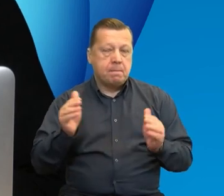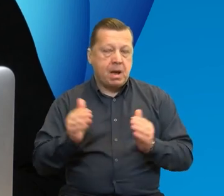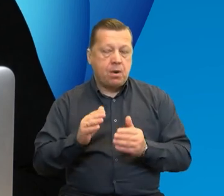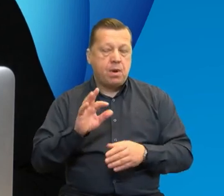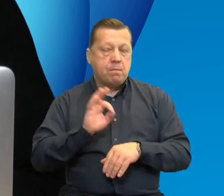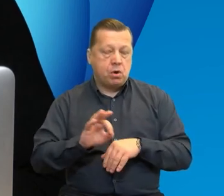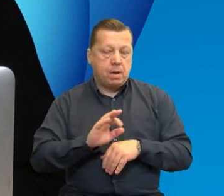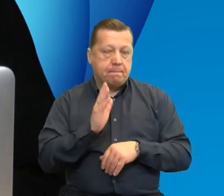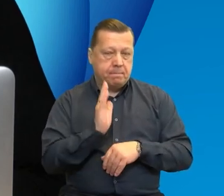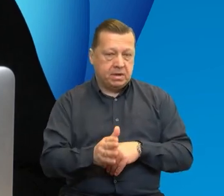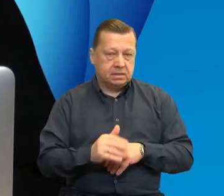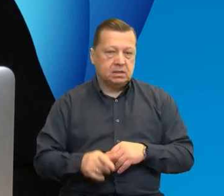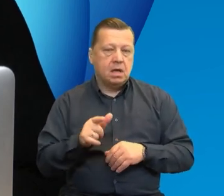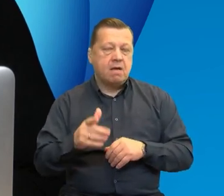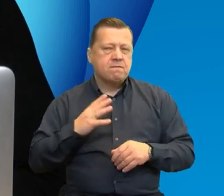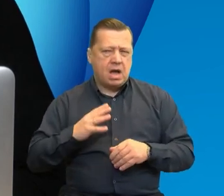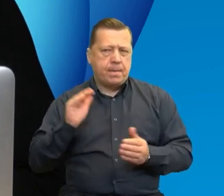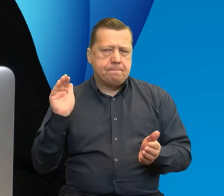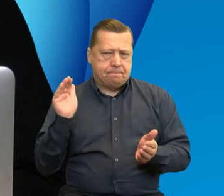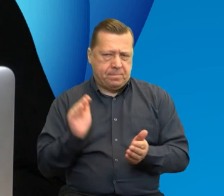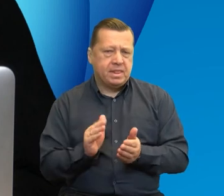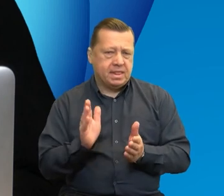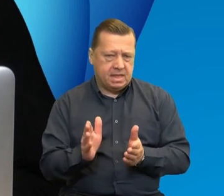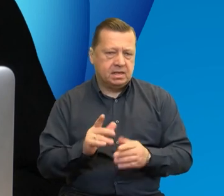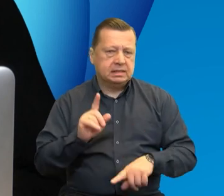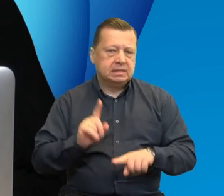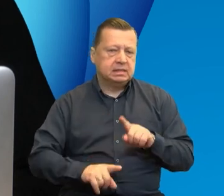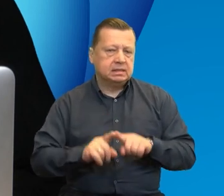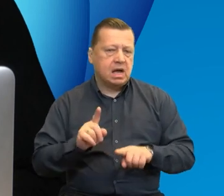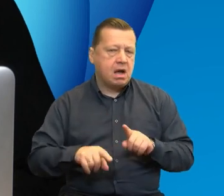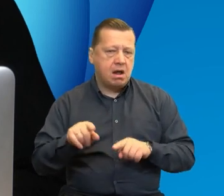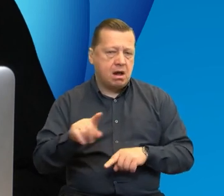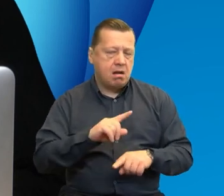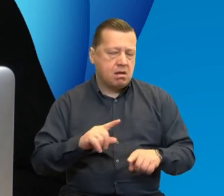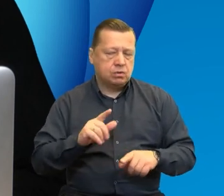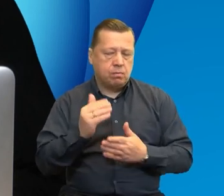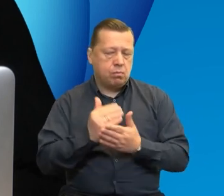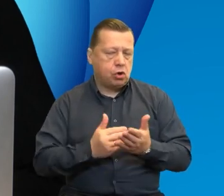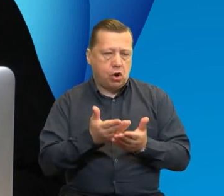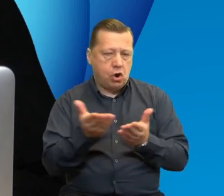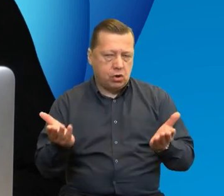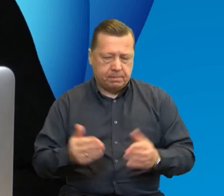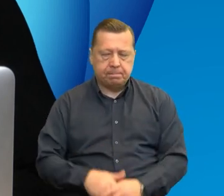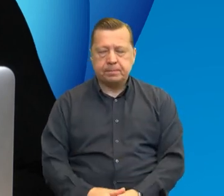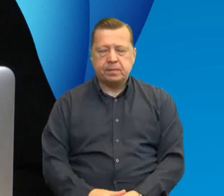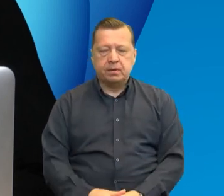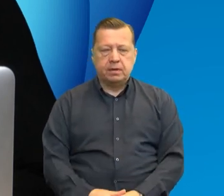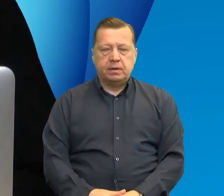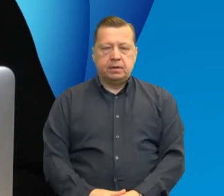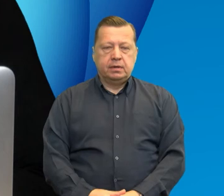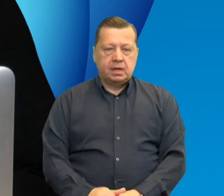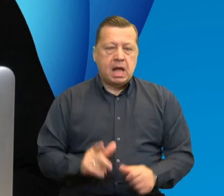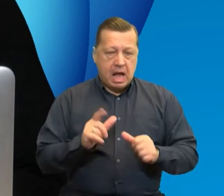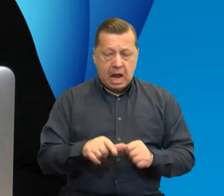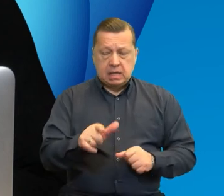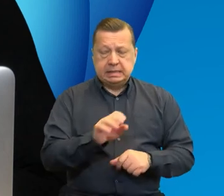Są to projekty o mniejszej wartości, to już w zależności od programu, o jakiej będą to projekty wartości, ale jest to